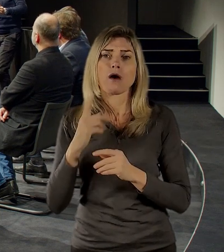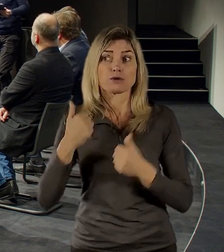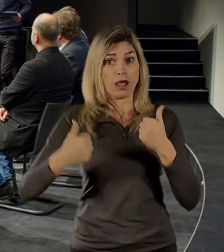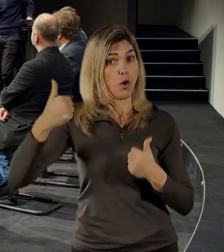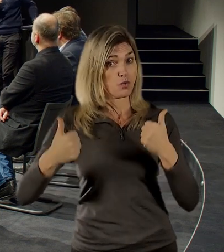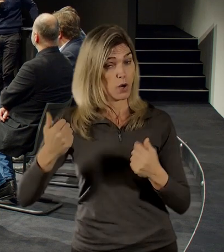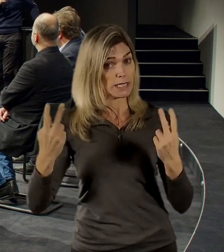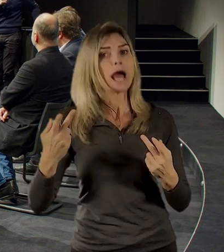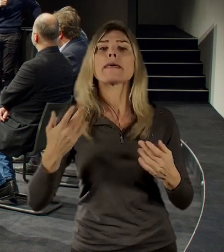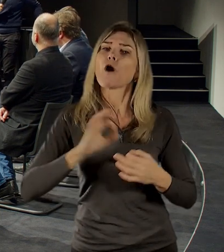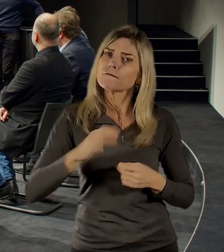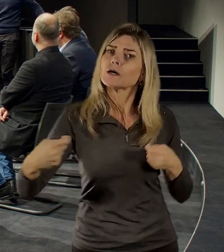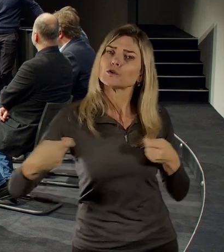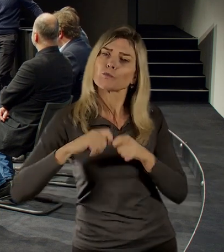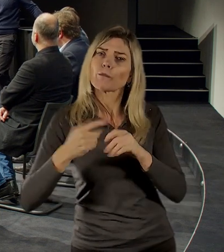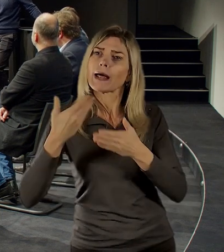nebo budou spolupracovat?